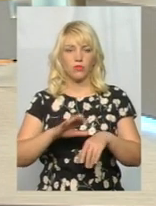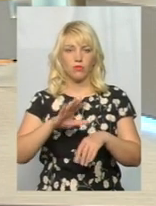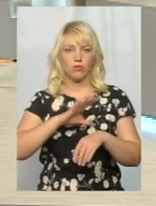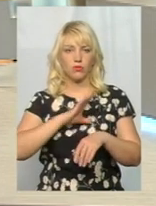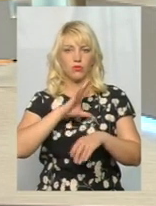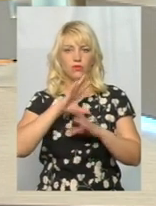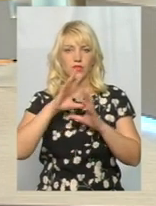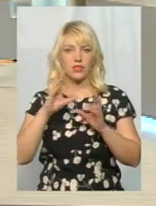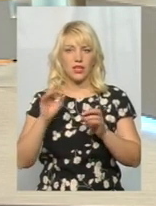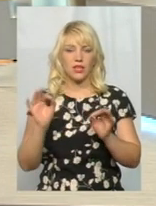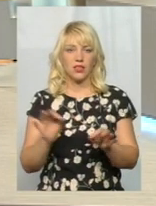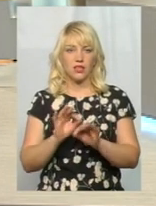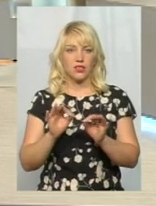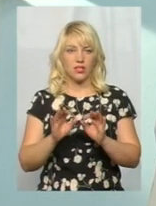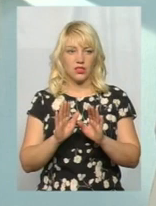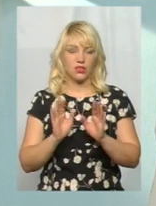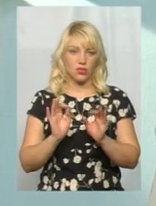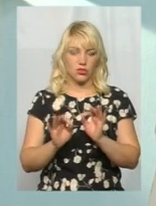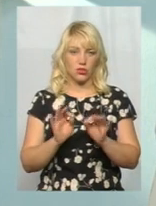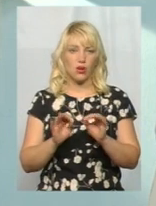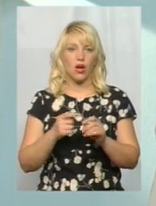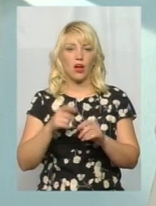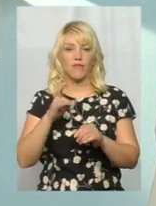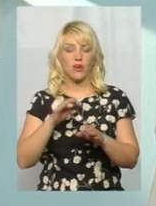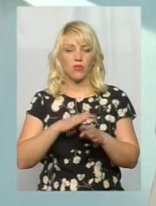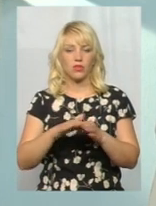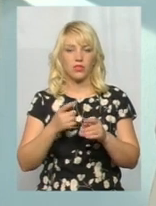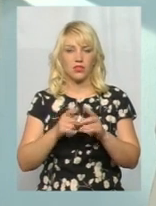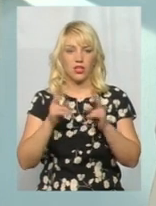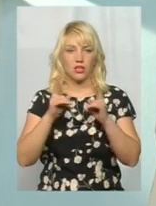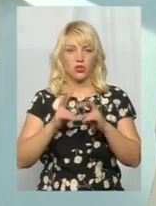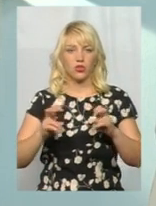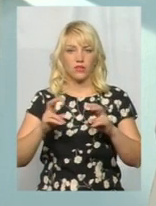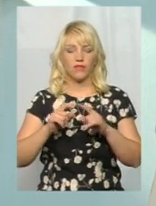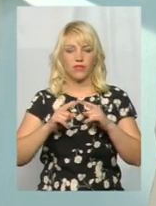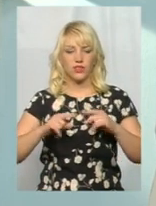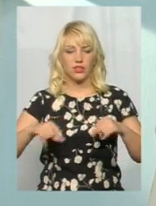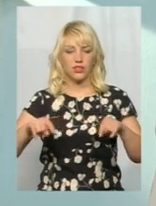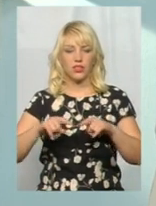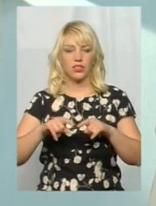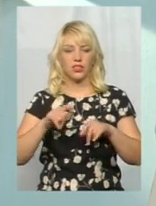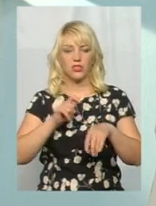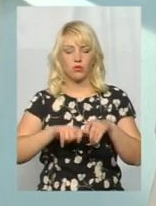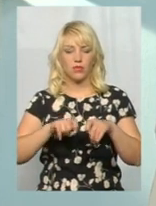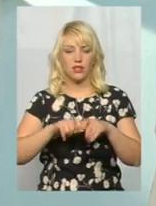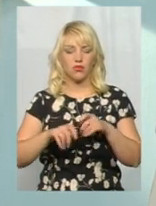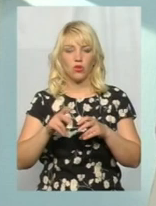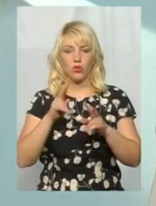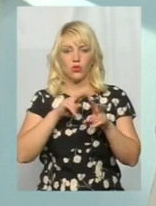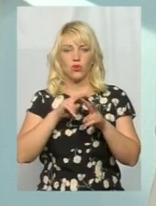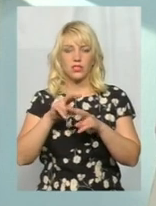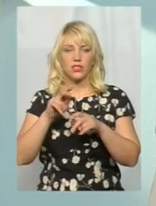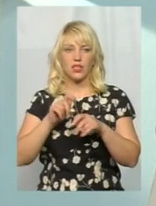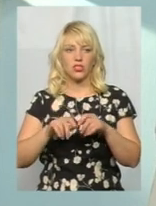все нібито нічого. Виконувало дане дослідження відділ інструментально-лабораторного контролю Державної екологічної